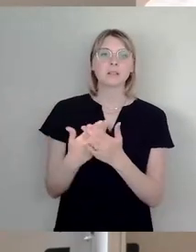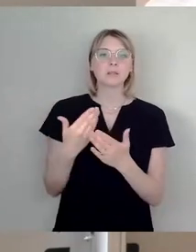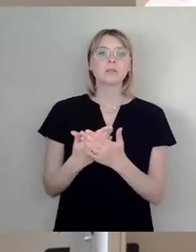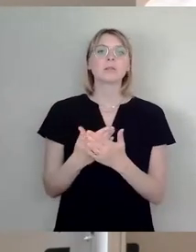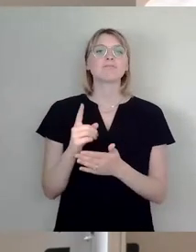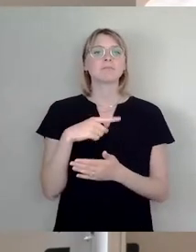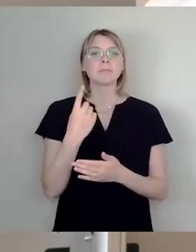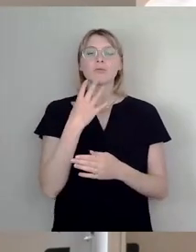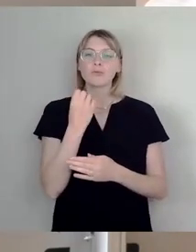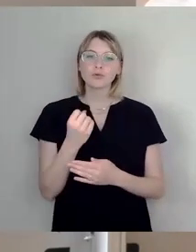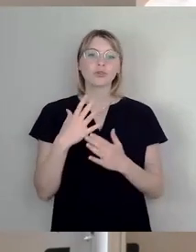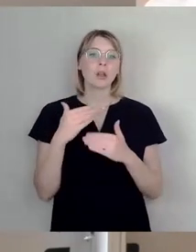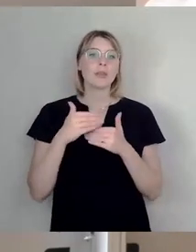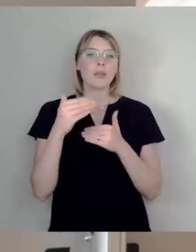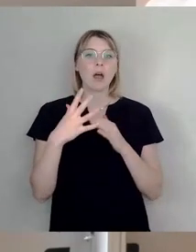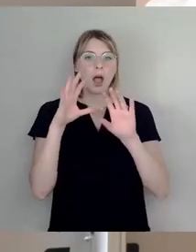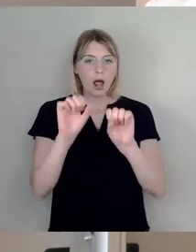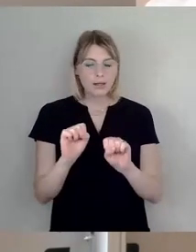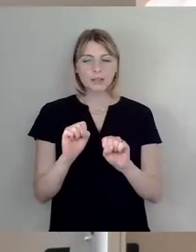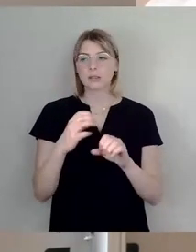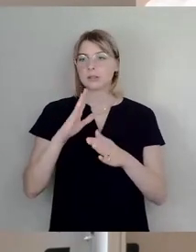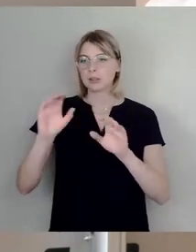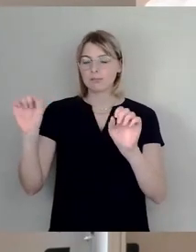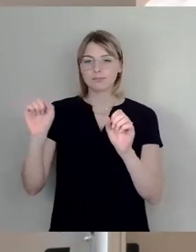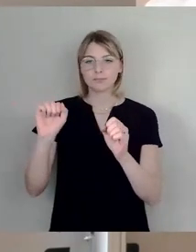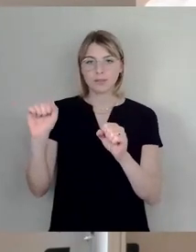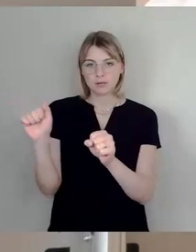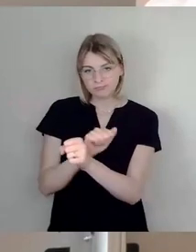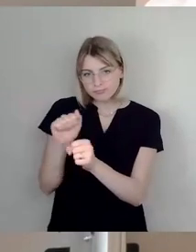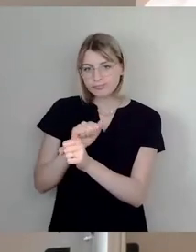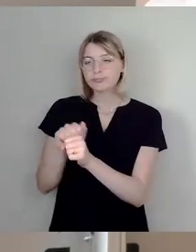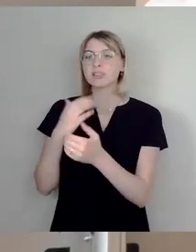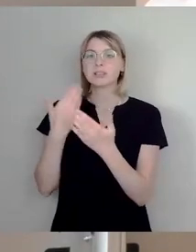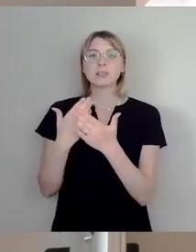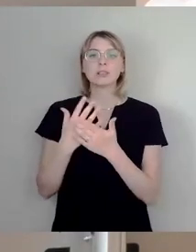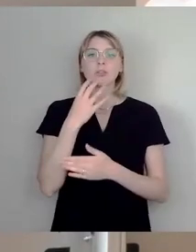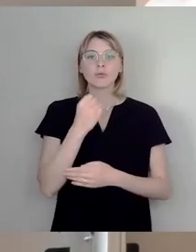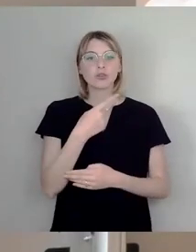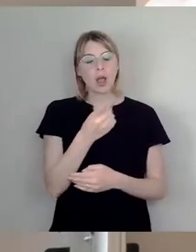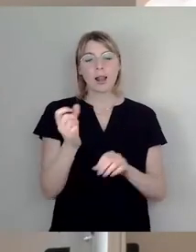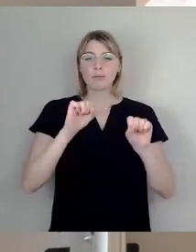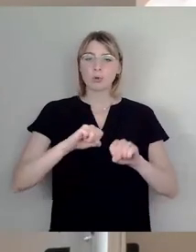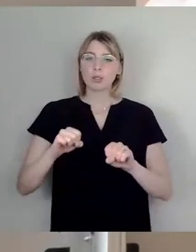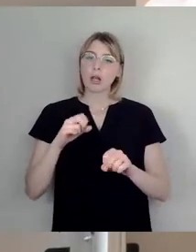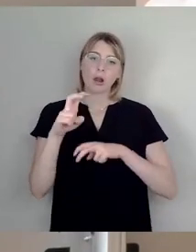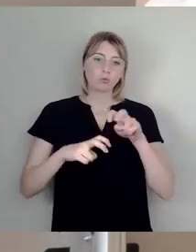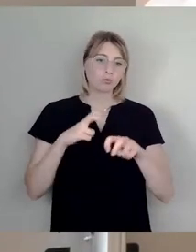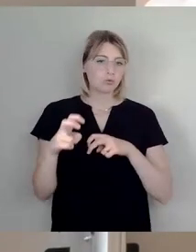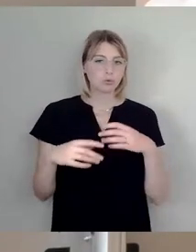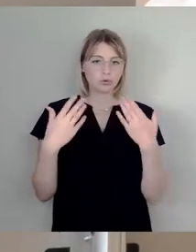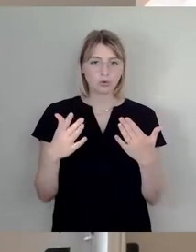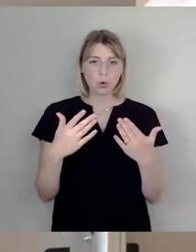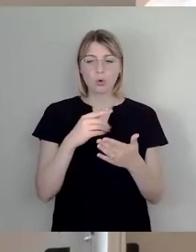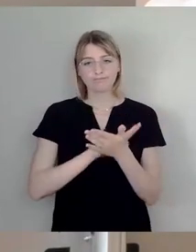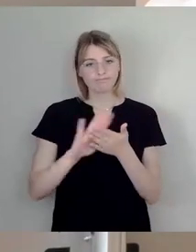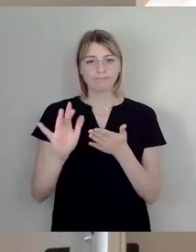entfernt werden. Und deswegen wollen wir, alle Möglichkeiten genutzt werden, hier da auch ein Stück